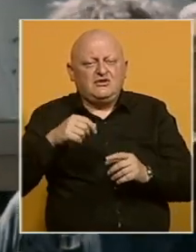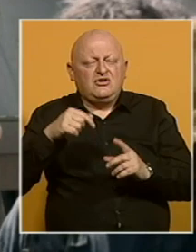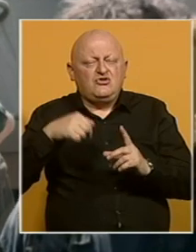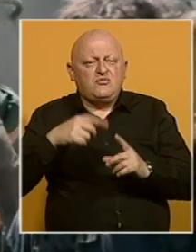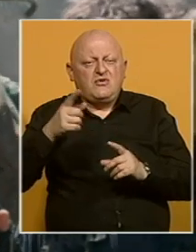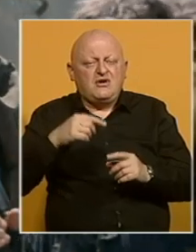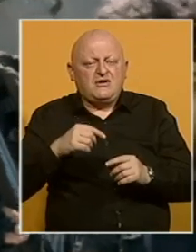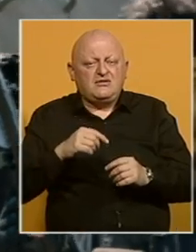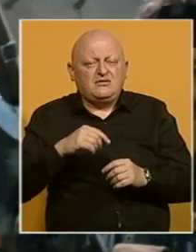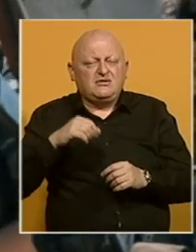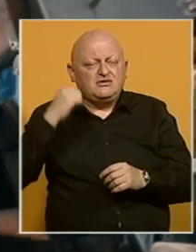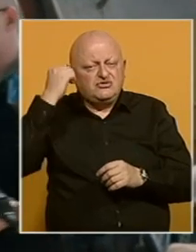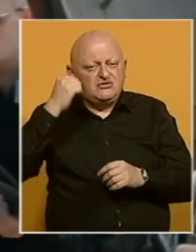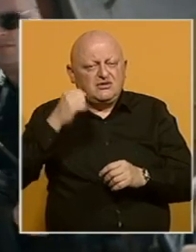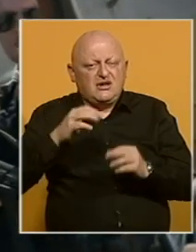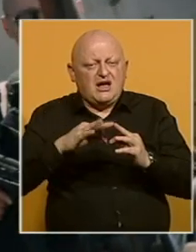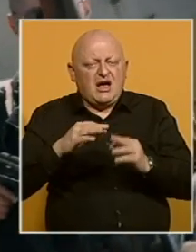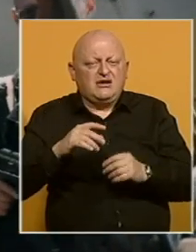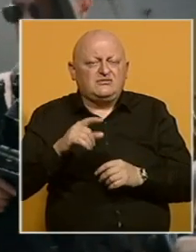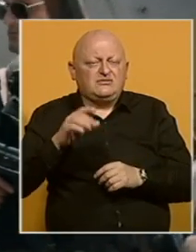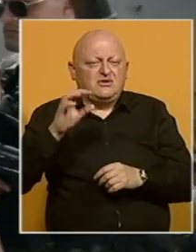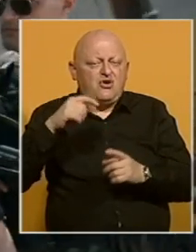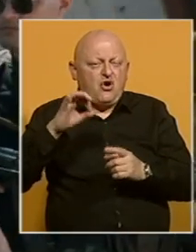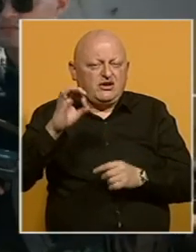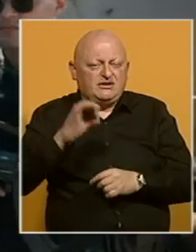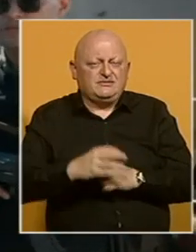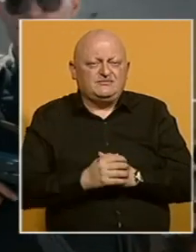autorice iz Turske Azre Deniz Okjaj.